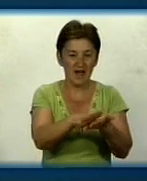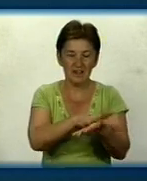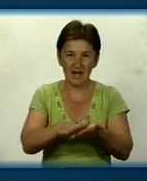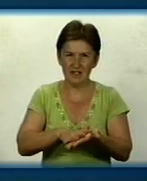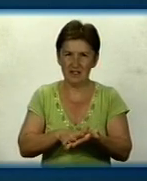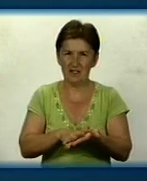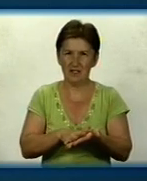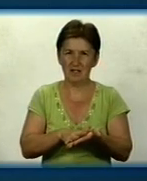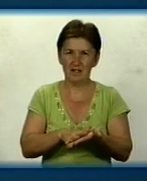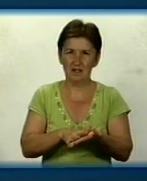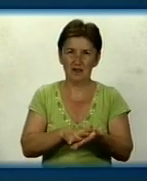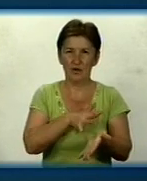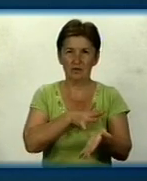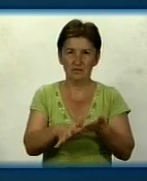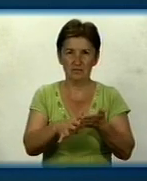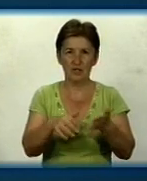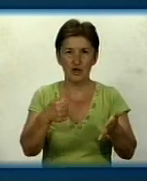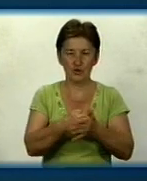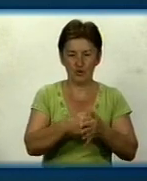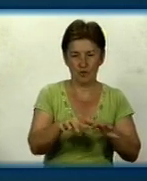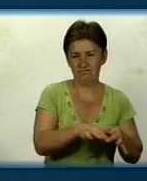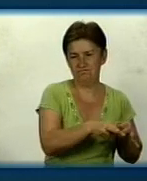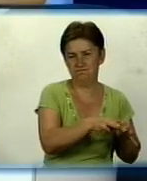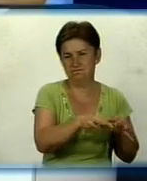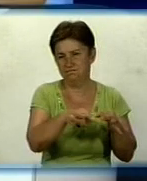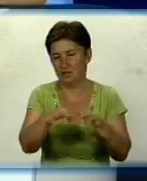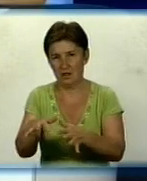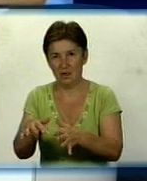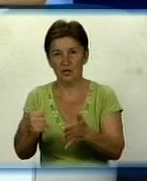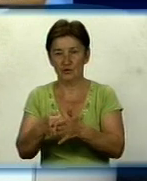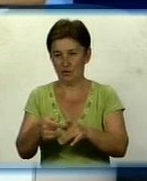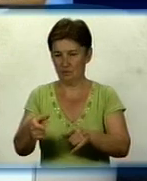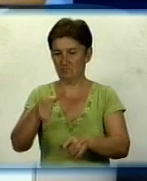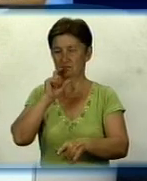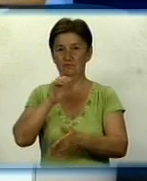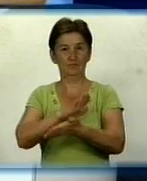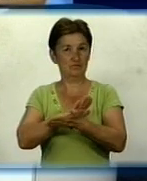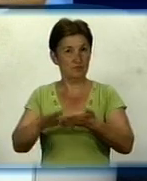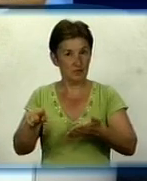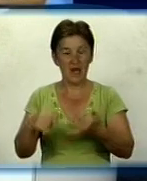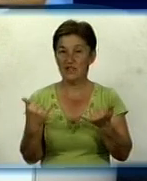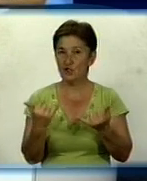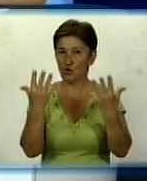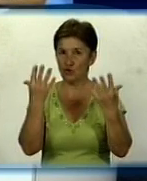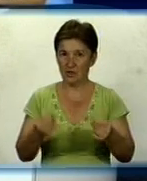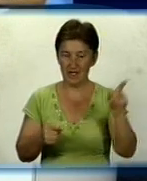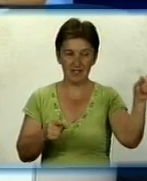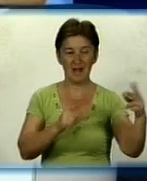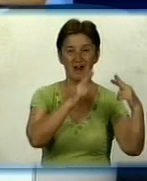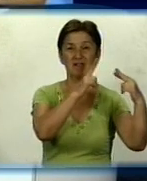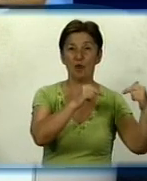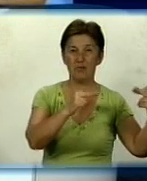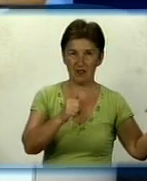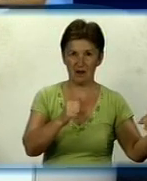витрати на доведення води до стану питної зросли майже в два рази. Тобто, на сьогоднішній день у Дніпрі вода такої